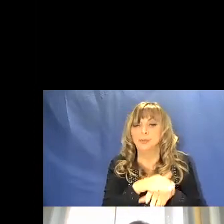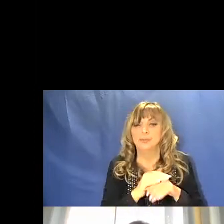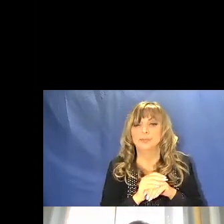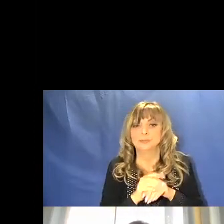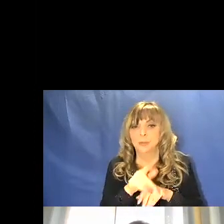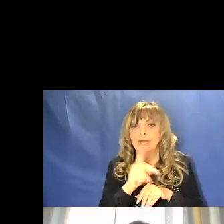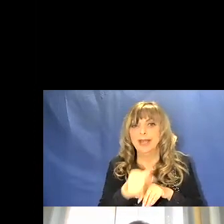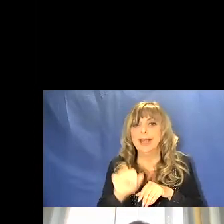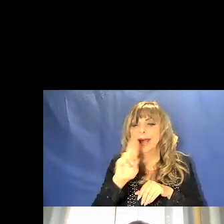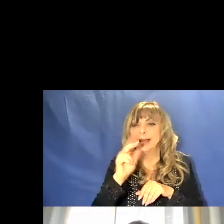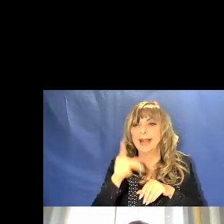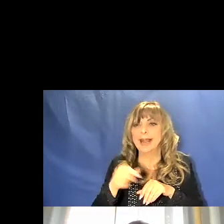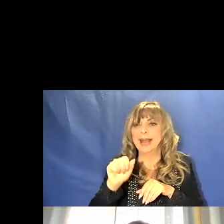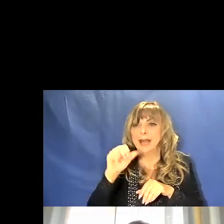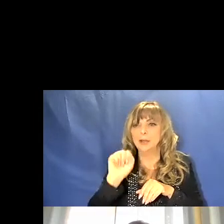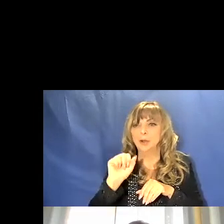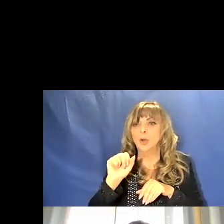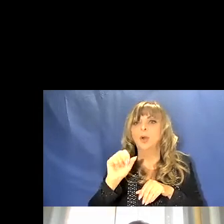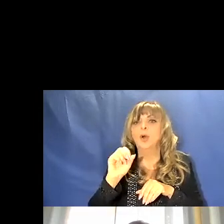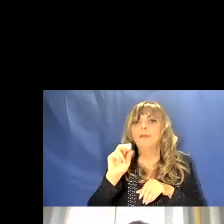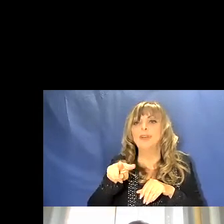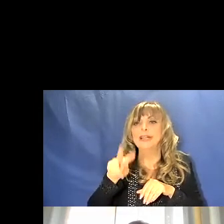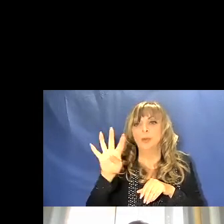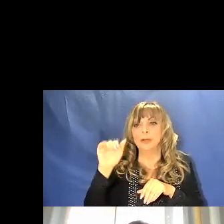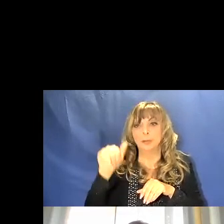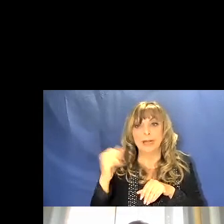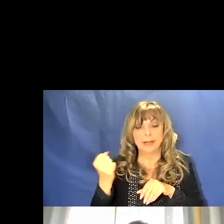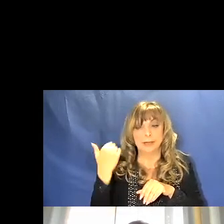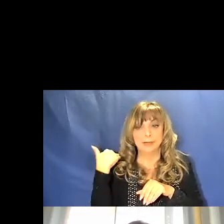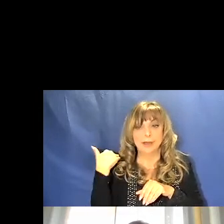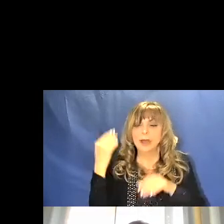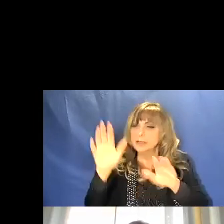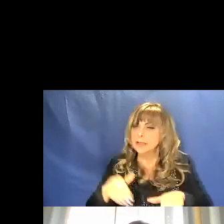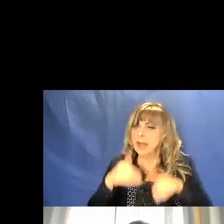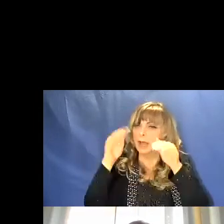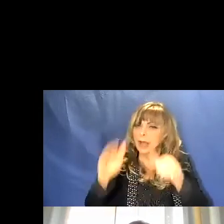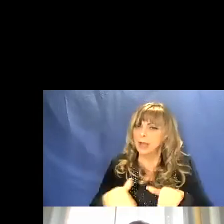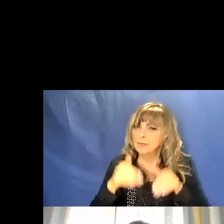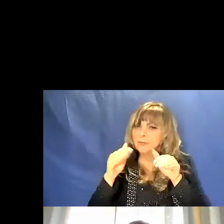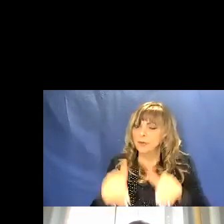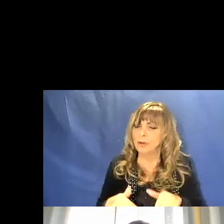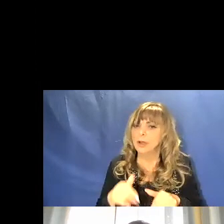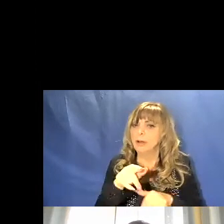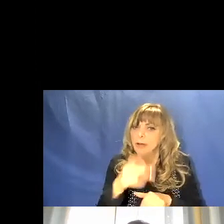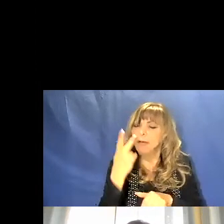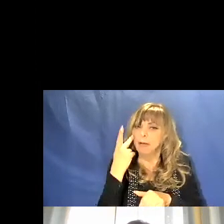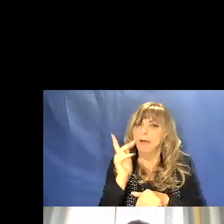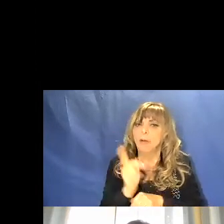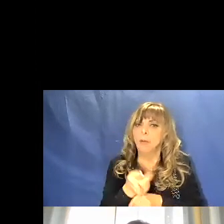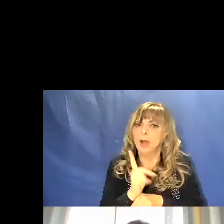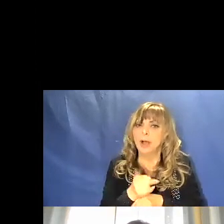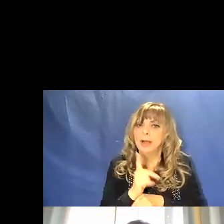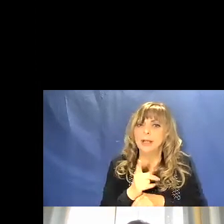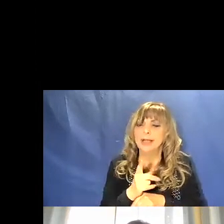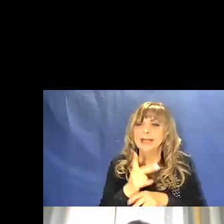datata circa 24.000 anni fa nella fase di scavo ha mostrato che lo